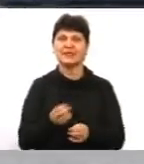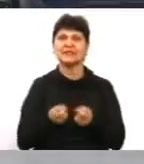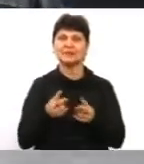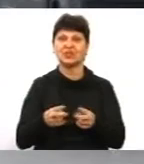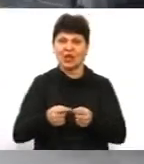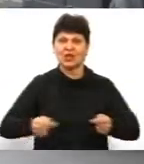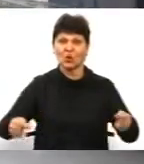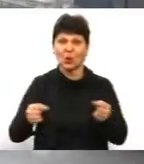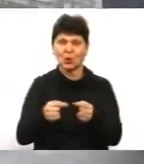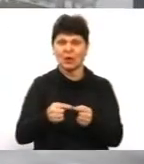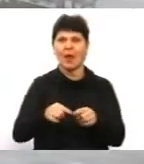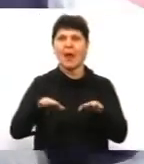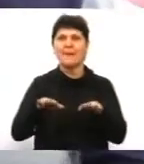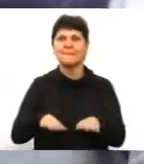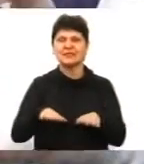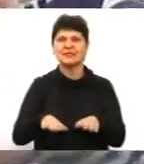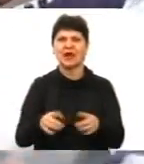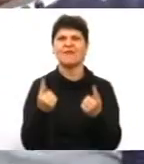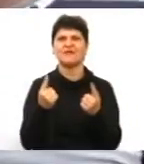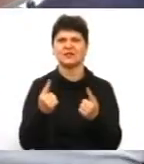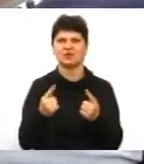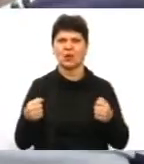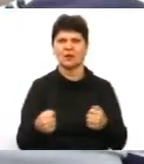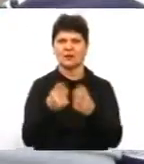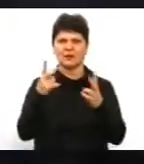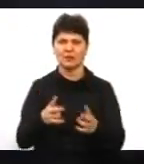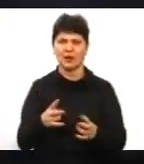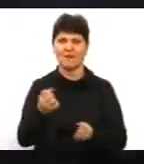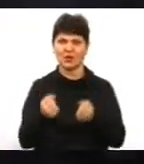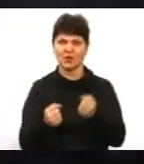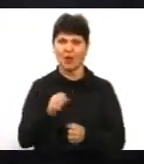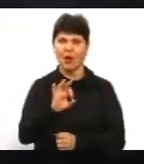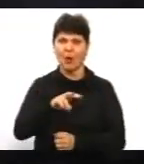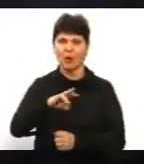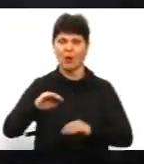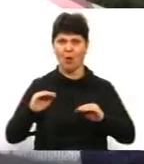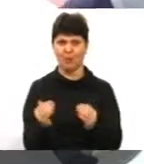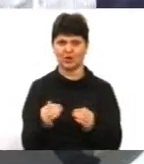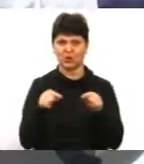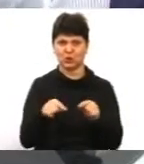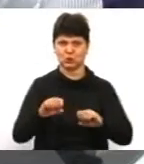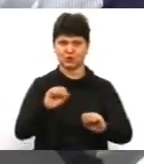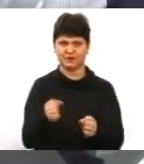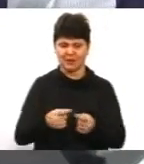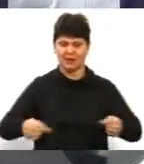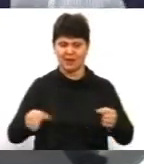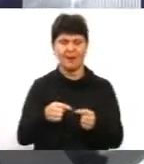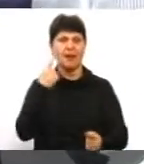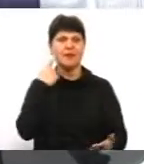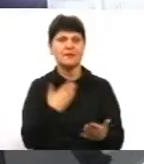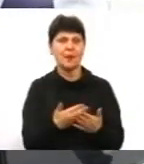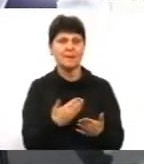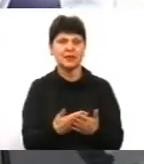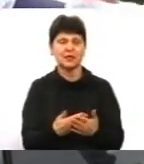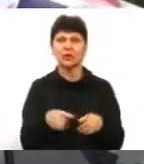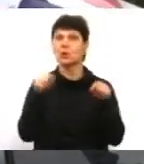місцях з високим рівнем ДТП. Водія Олега обурює обмеження швидкості на цій ділянці. Наприклад, отут